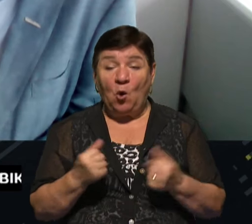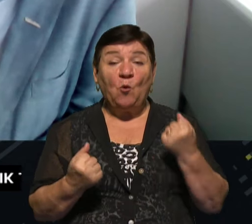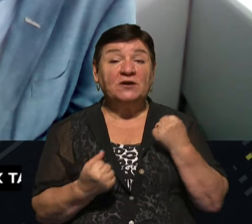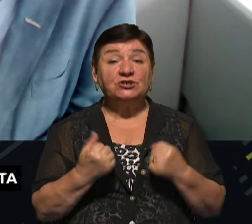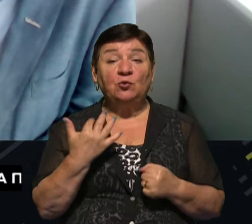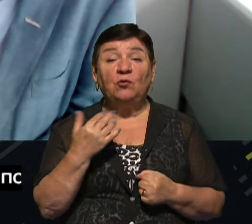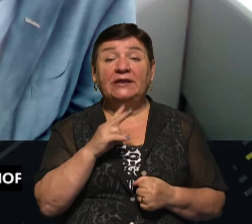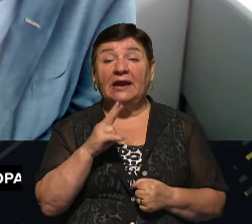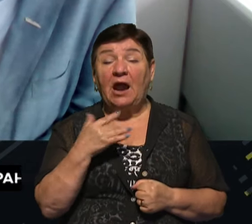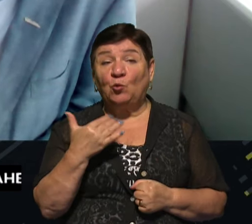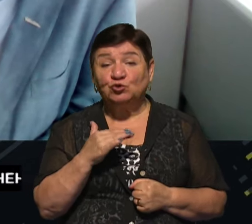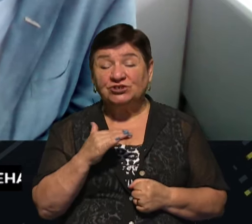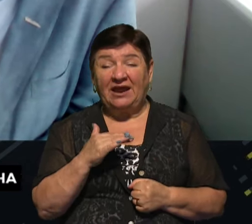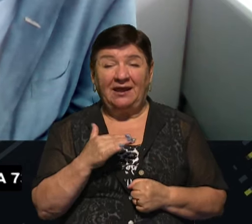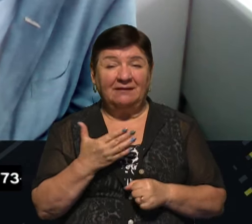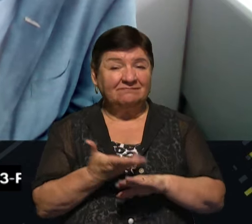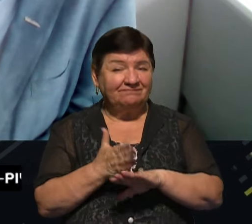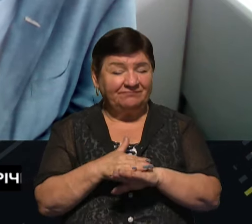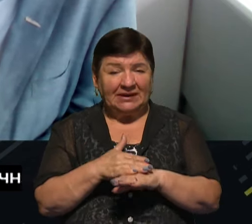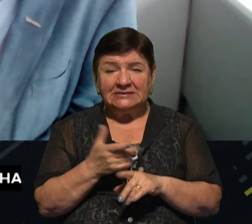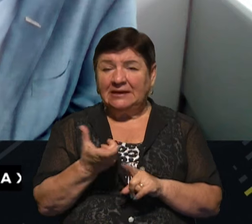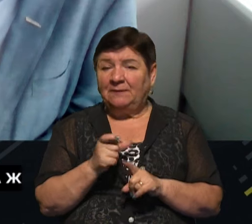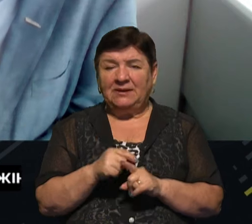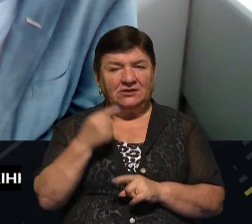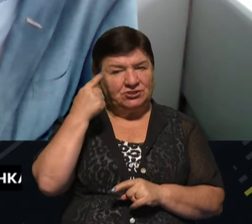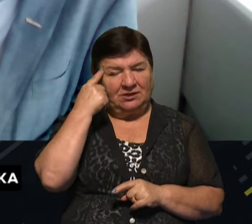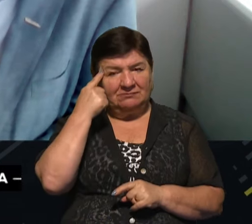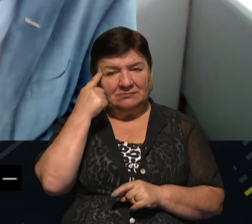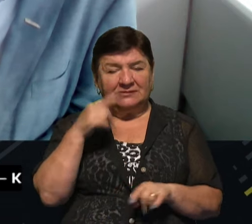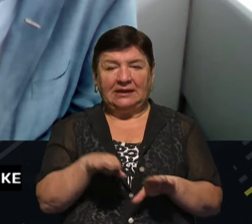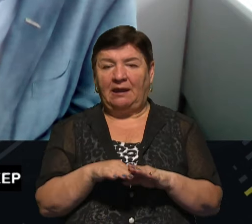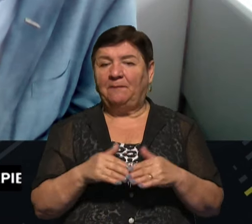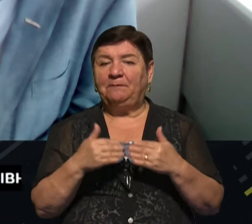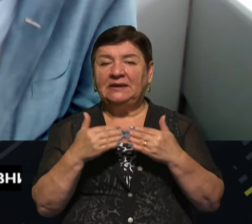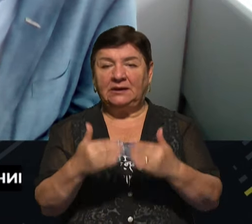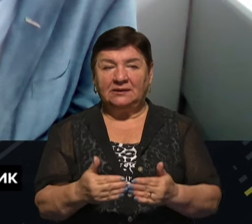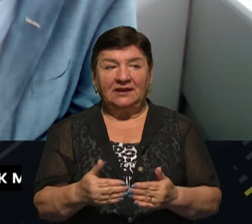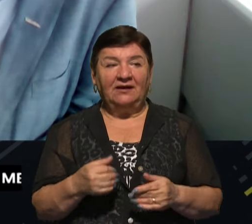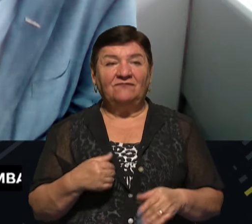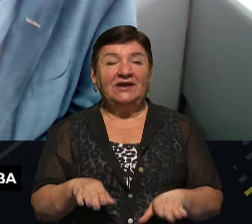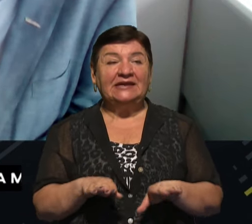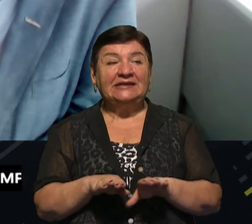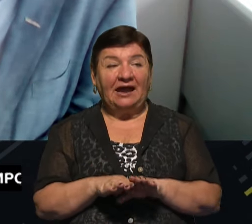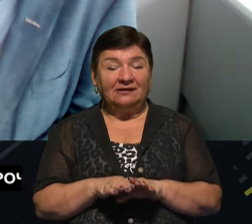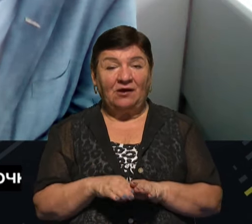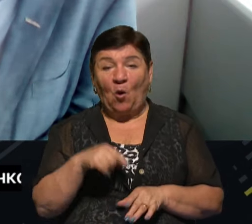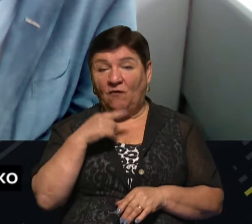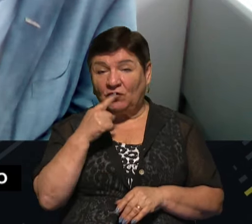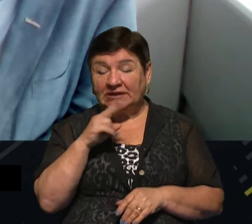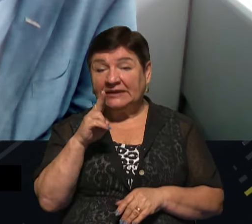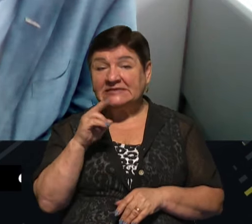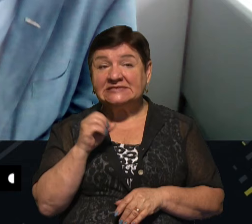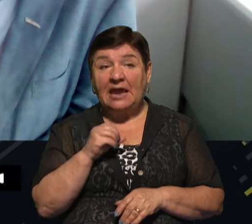яка вже скригоче, це, можливо, не найбільш розсудливий підхід. Ви так дуже дипломатично кажете, я розумію, тобто це